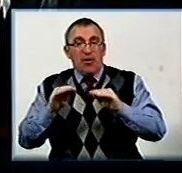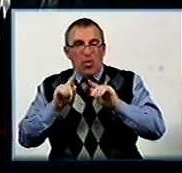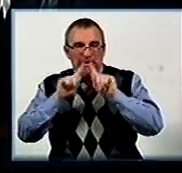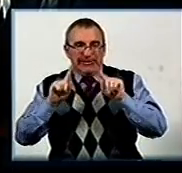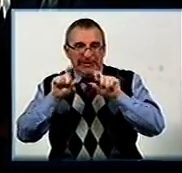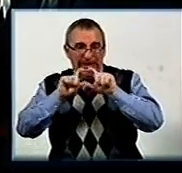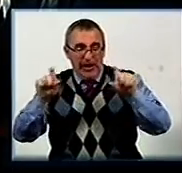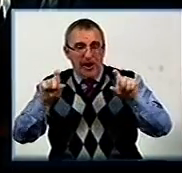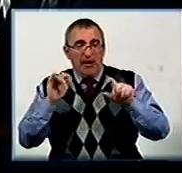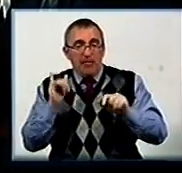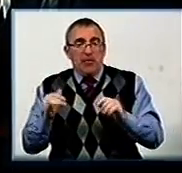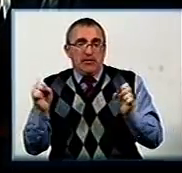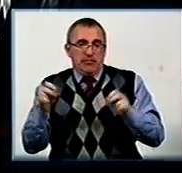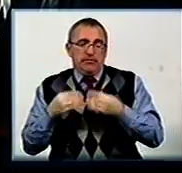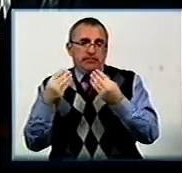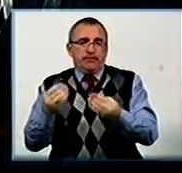теж по 100 ділянок.